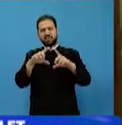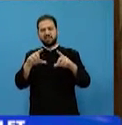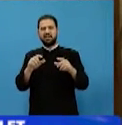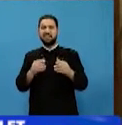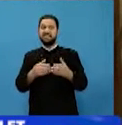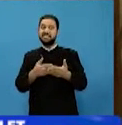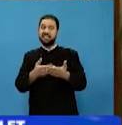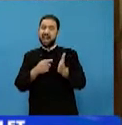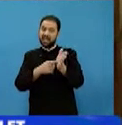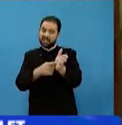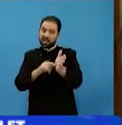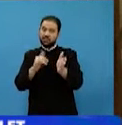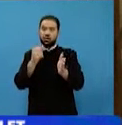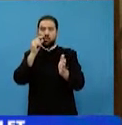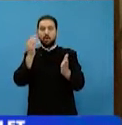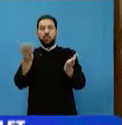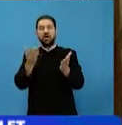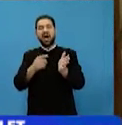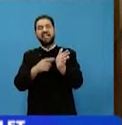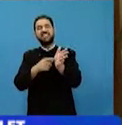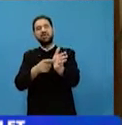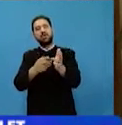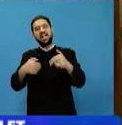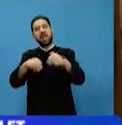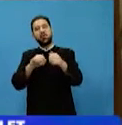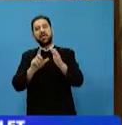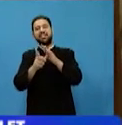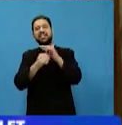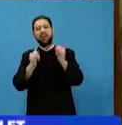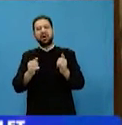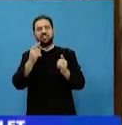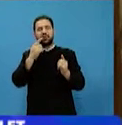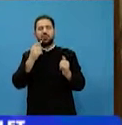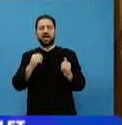ne oferi și celor care ne urmăresc din această dulceață.